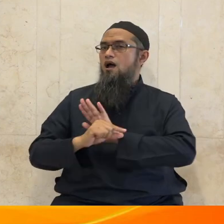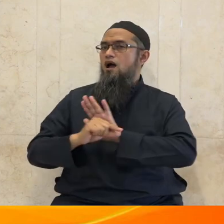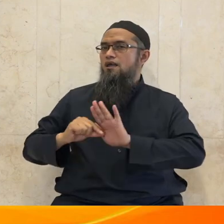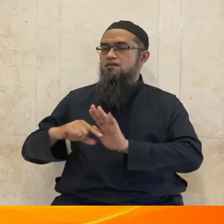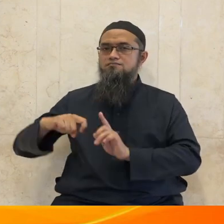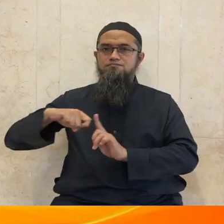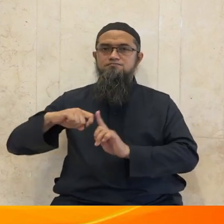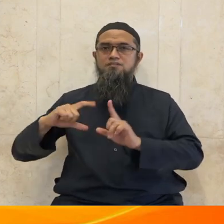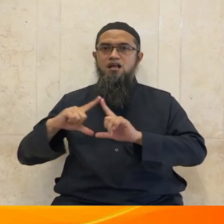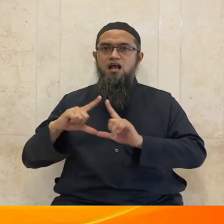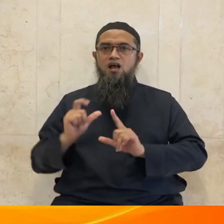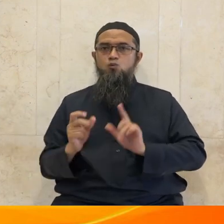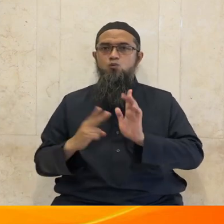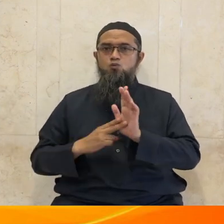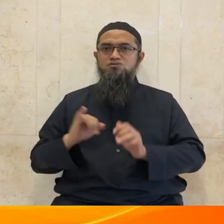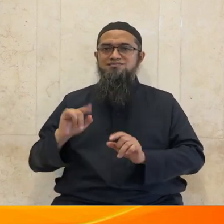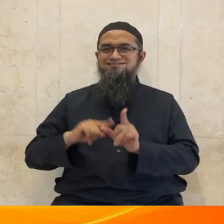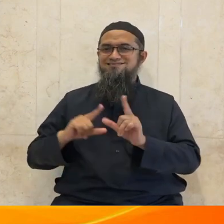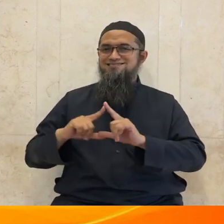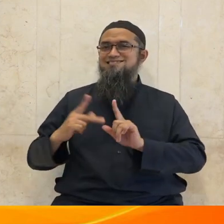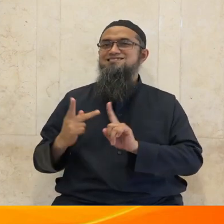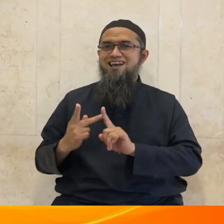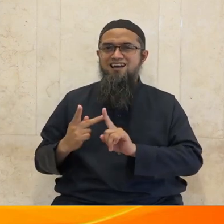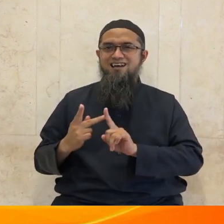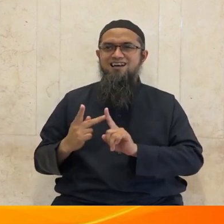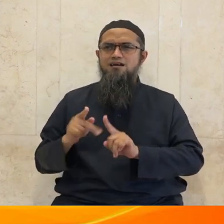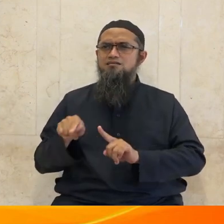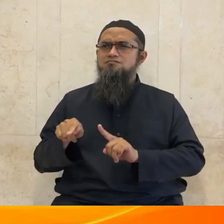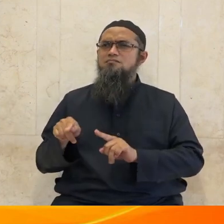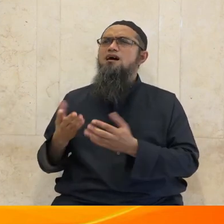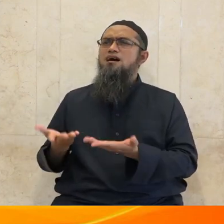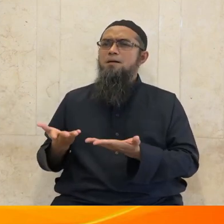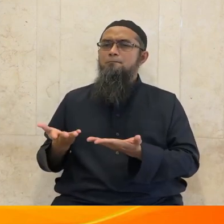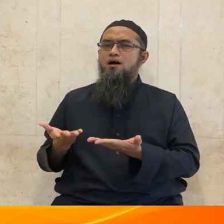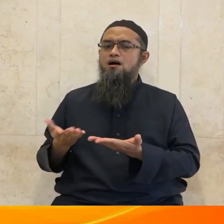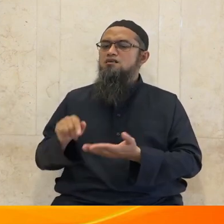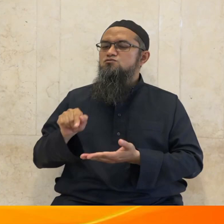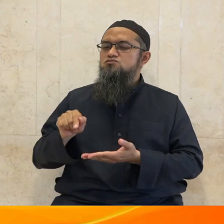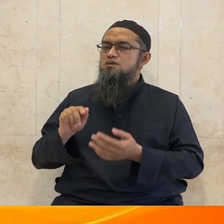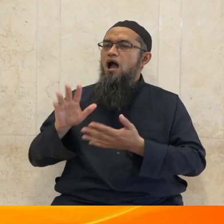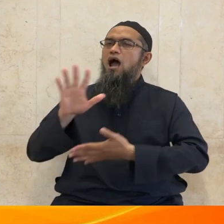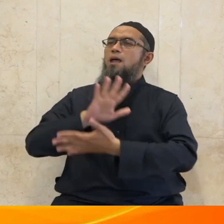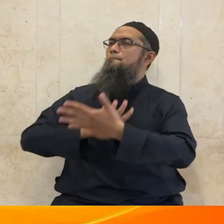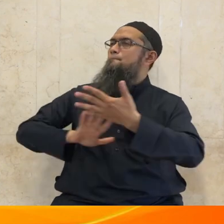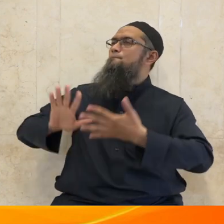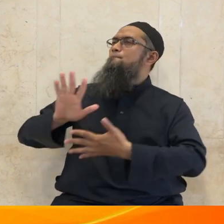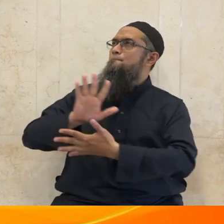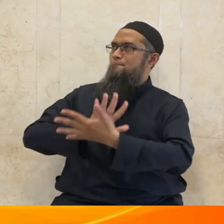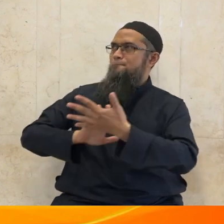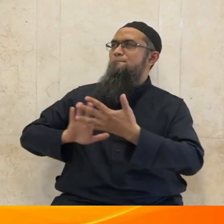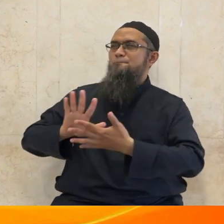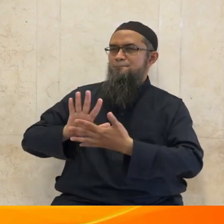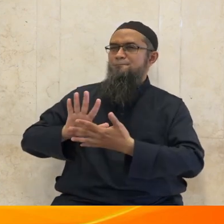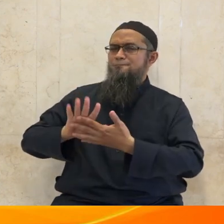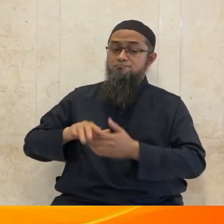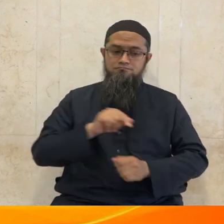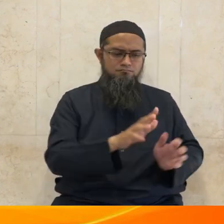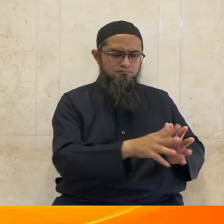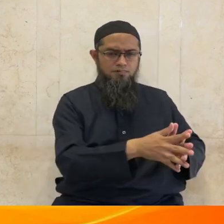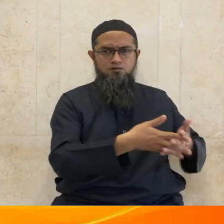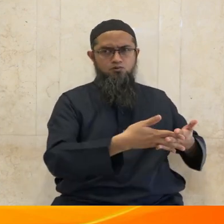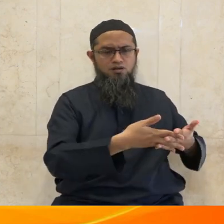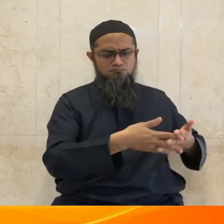yang berupa alam semesta dengan seluruh hukum yang menyertainya. Beberapa ayat kauliah menjelaskan